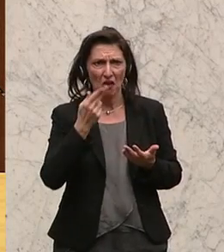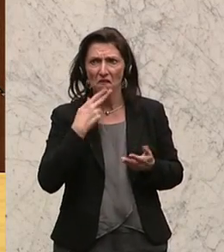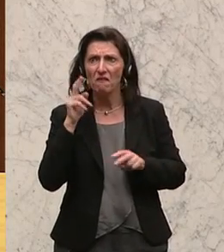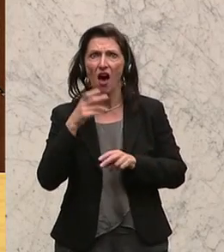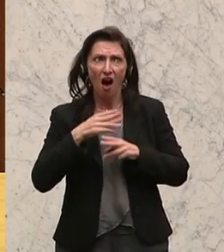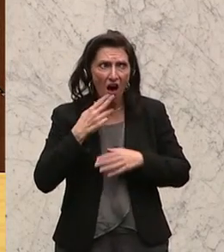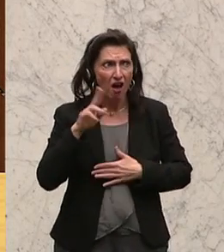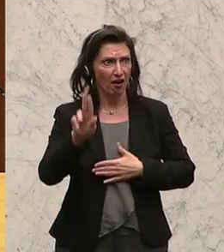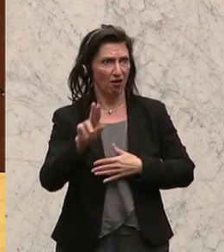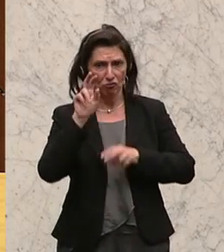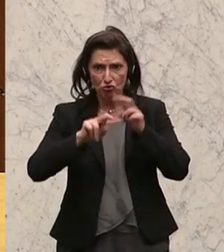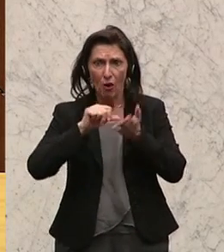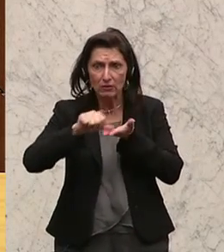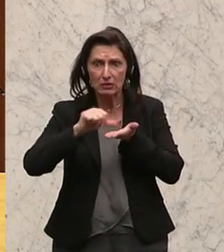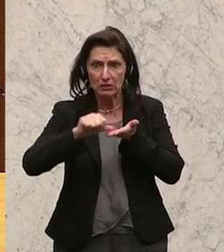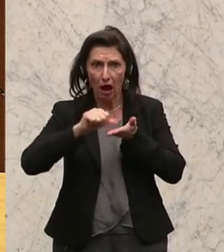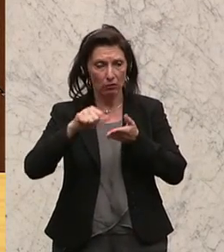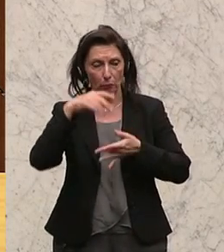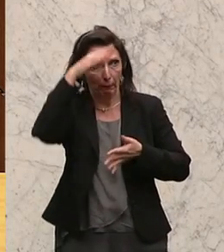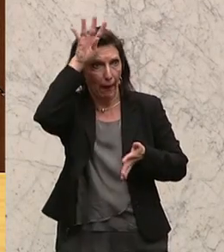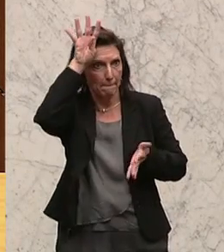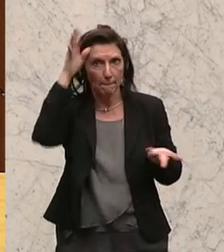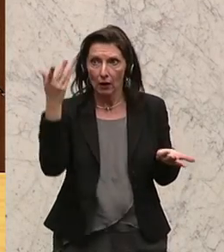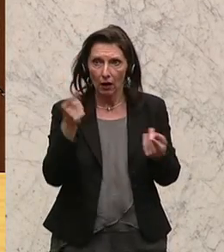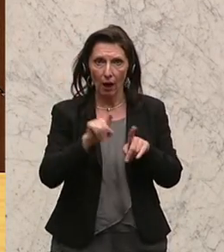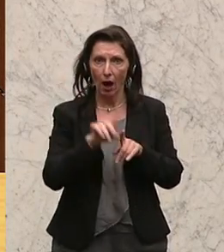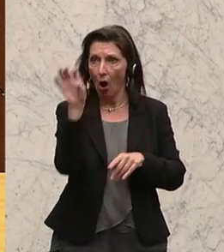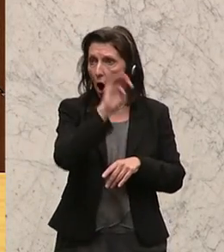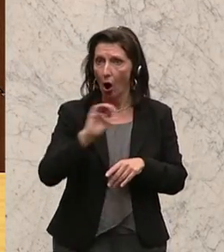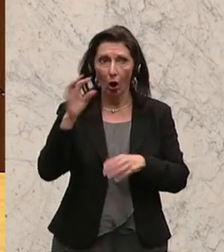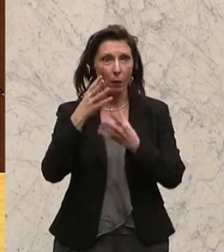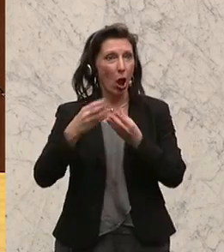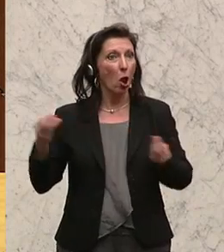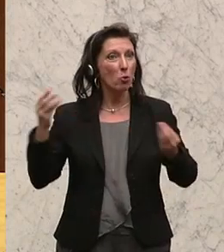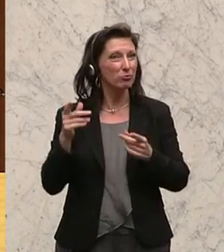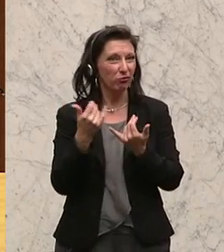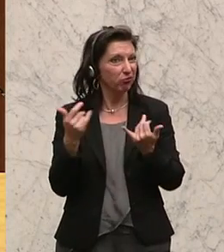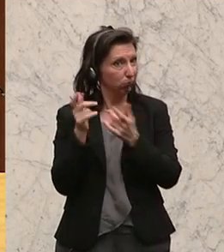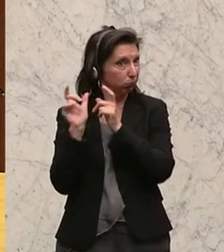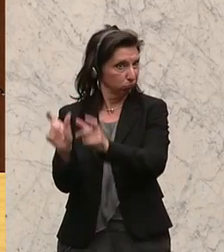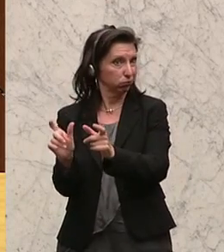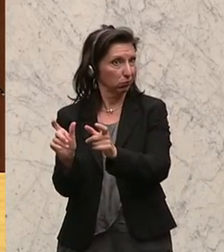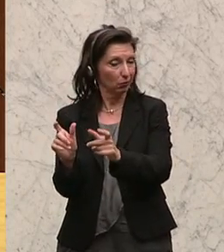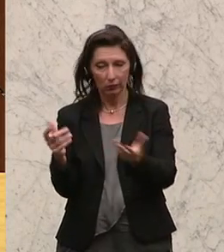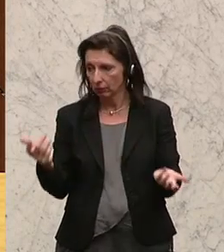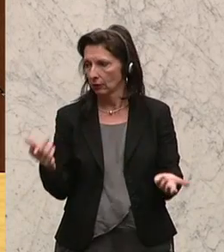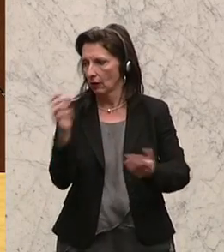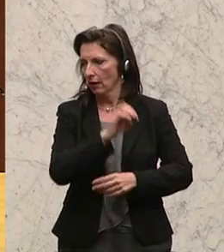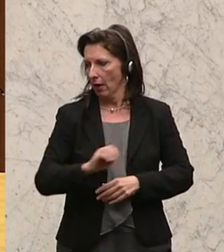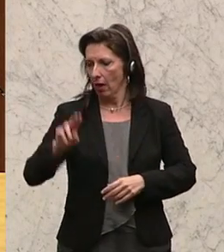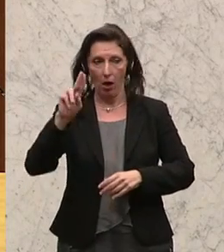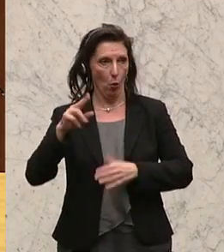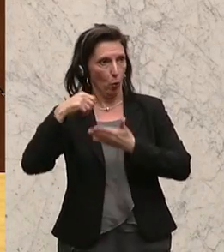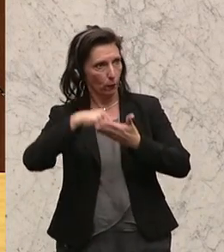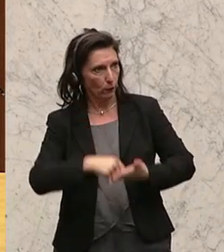Birke gestanden. Gleichzeitig hat man damit natürlich auch europäische Lösungen verhindert. Und unter dem Druck der Europäischen Union,